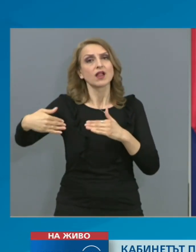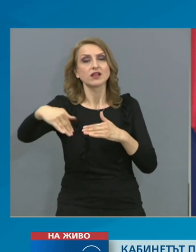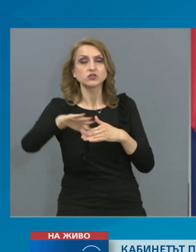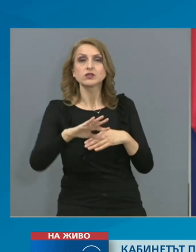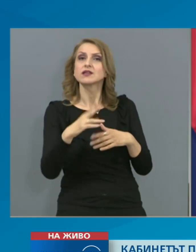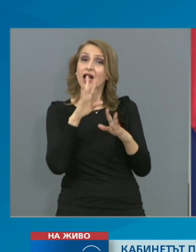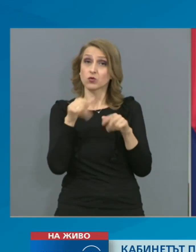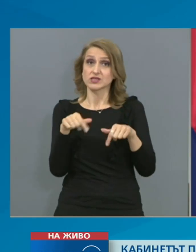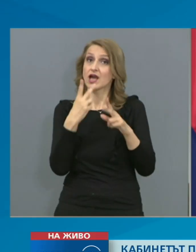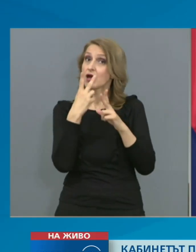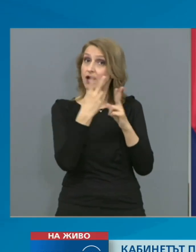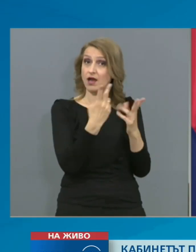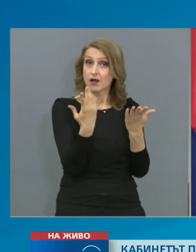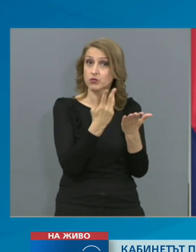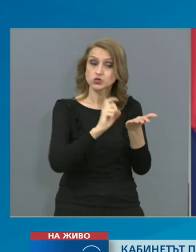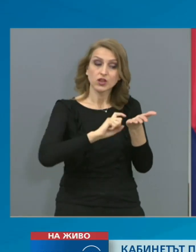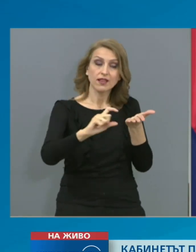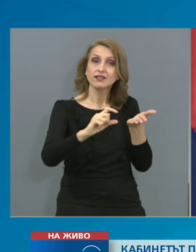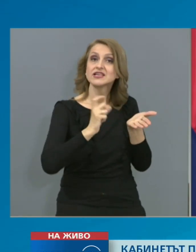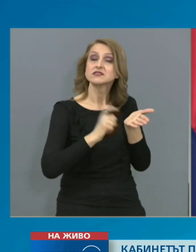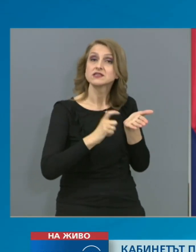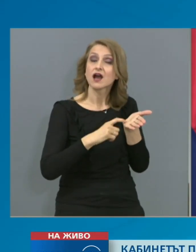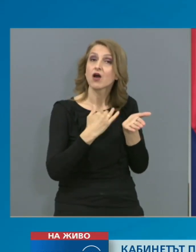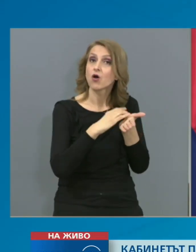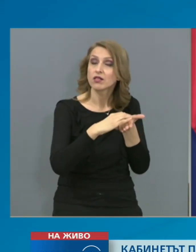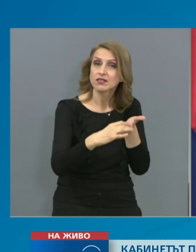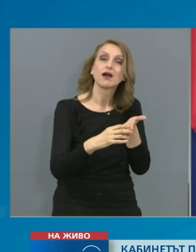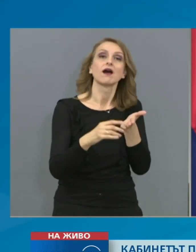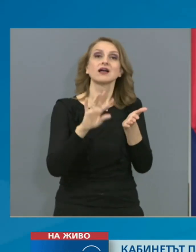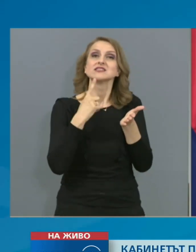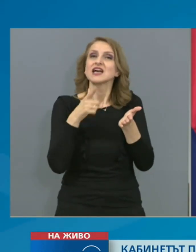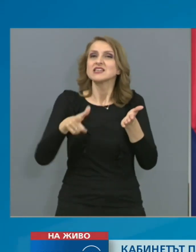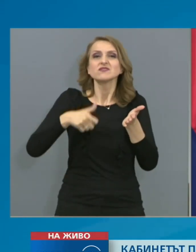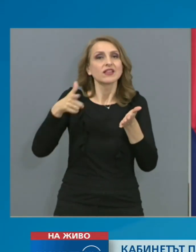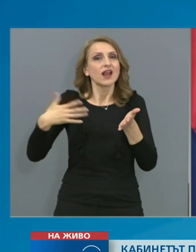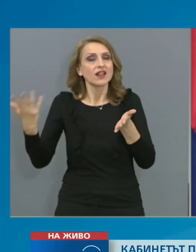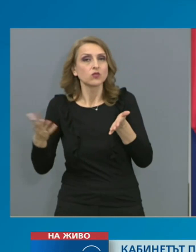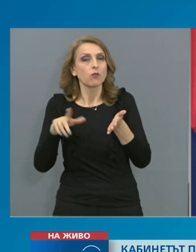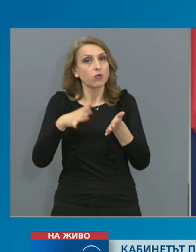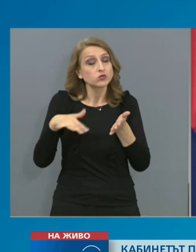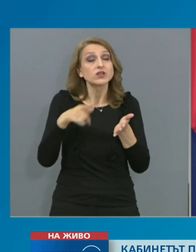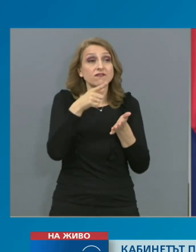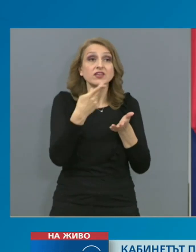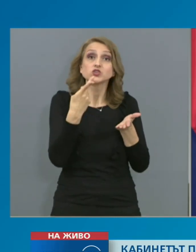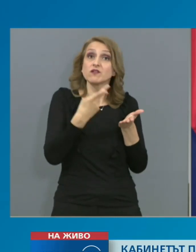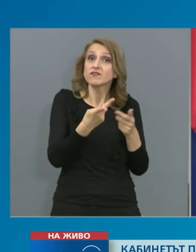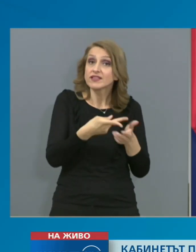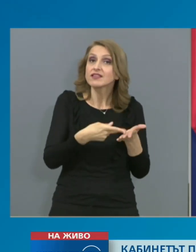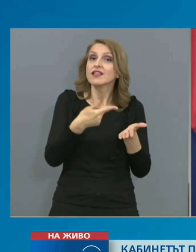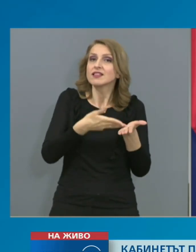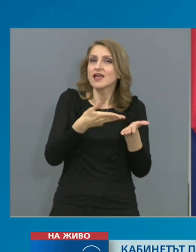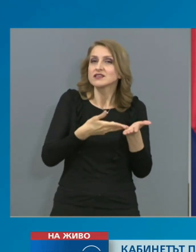за извареното положение, по-скоро закона, който урежда извареното положение, ще видите, че тези мерки действат за